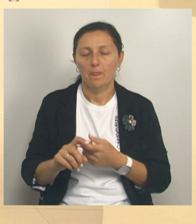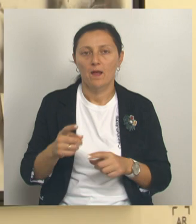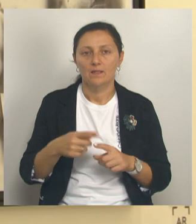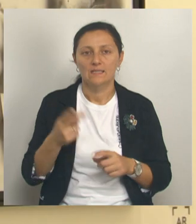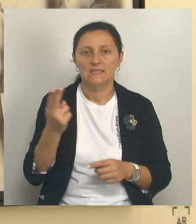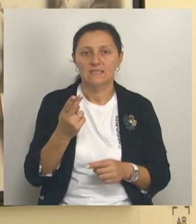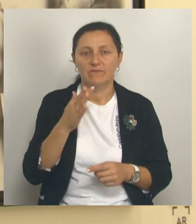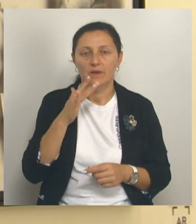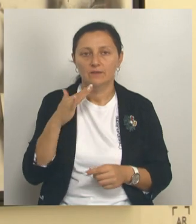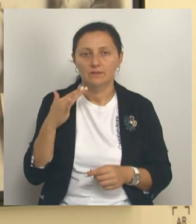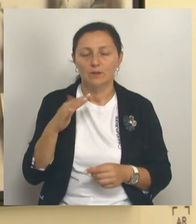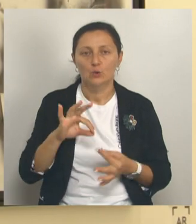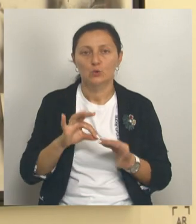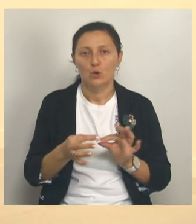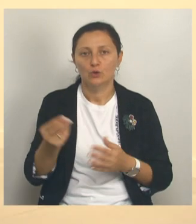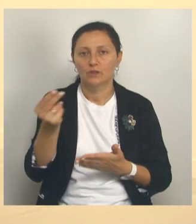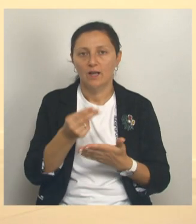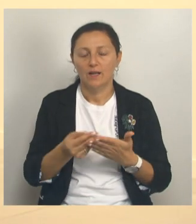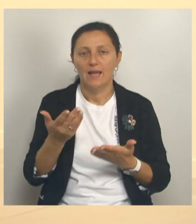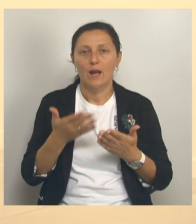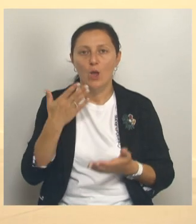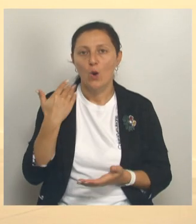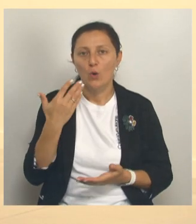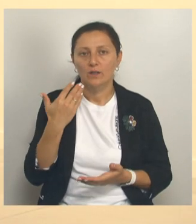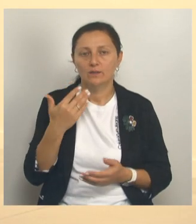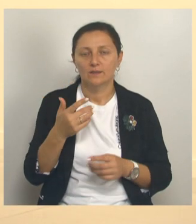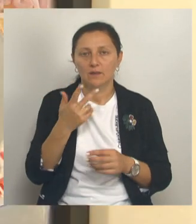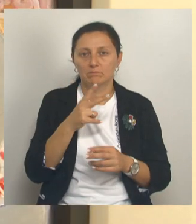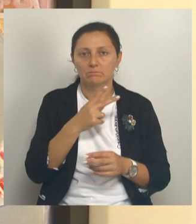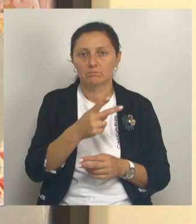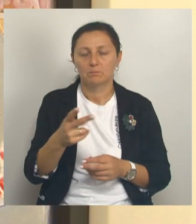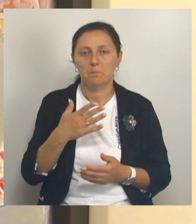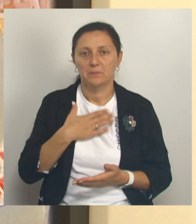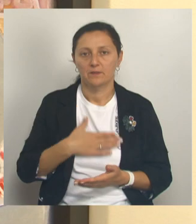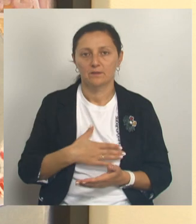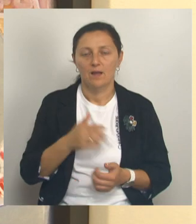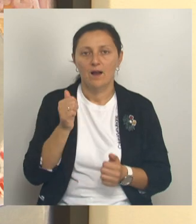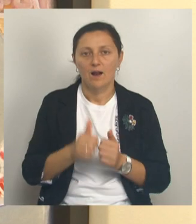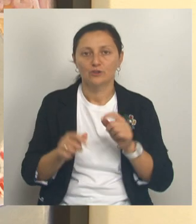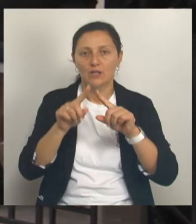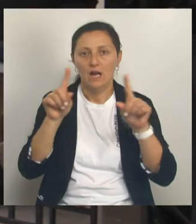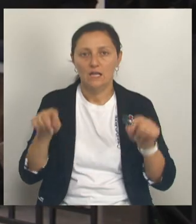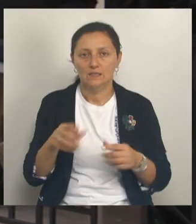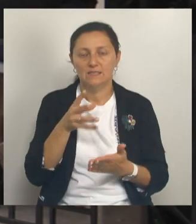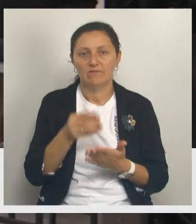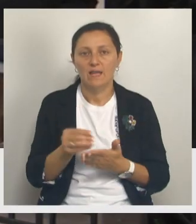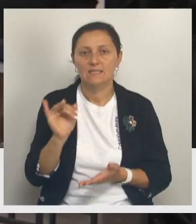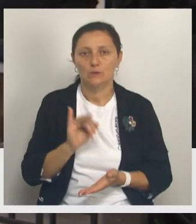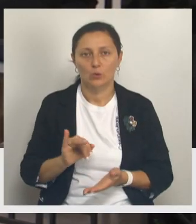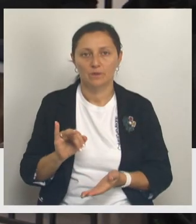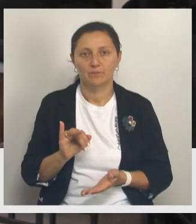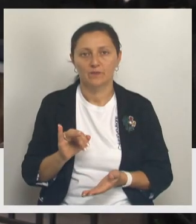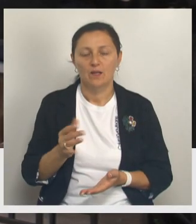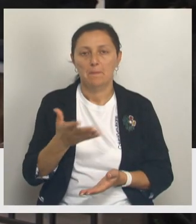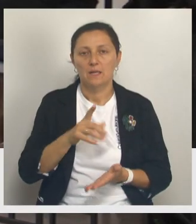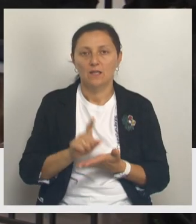или монохром. Сложная графика или легкий – отчасти наивный взгляд на мир. За каждой картиной – история. Иногда мы должны понять,